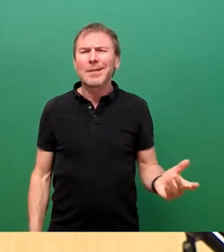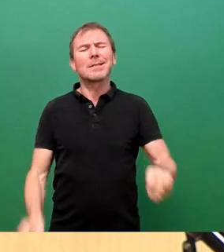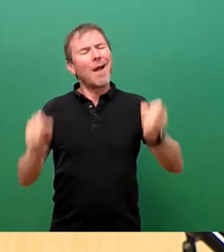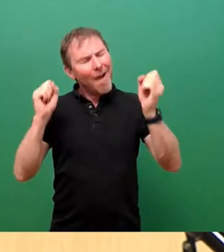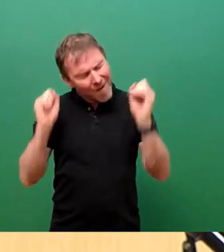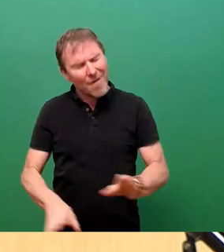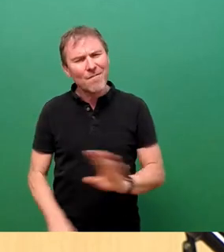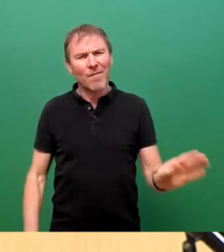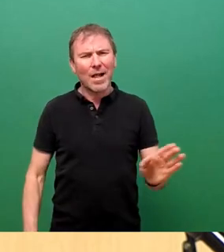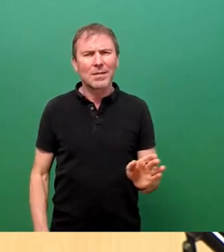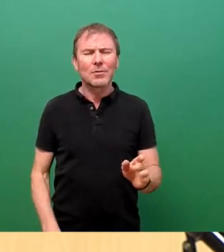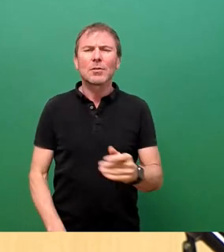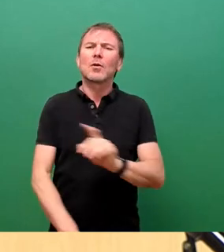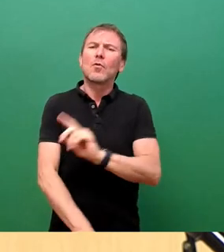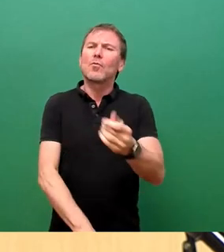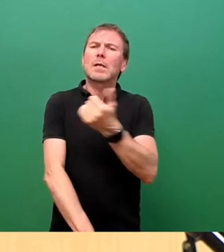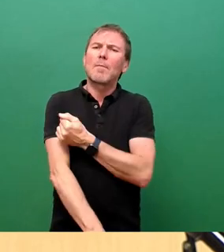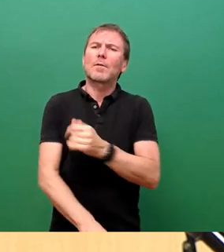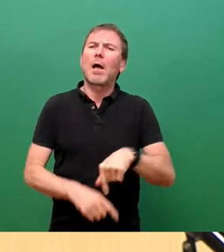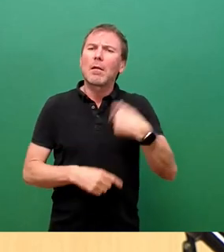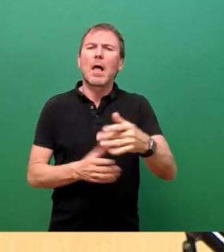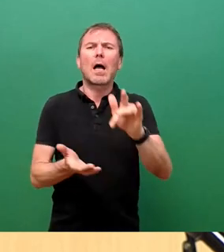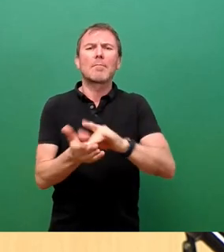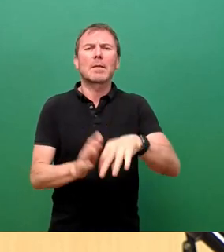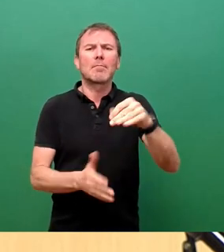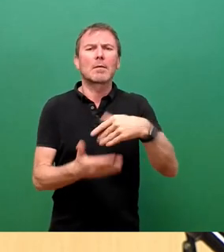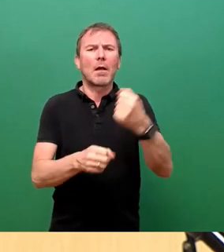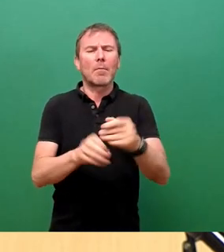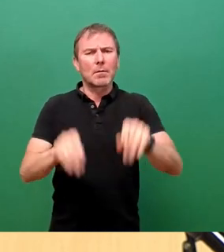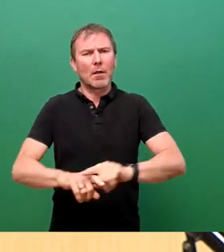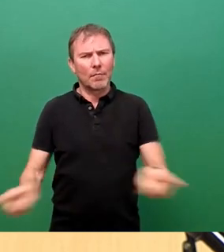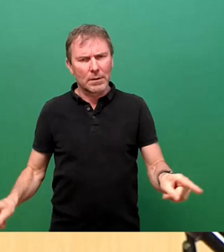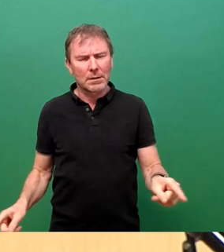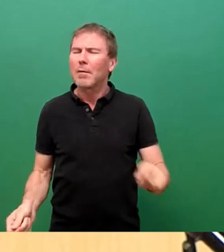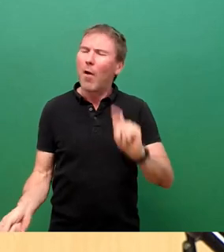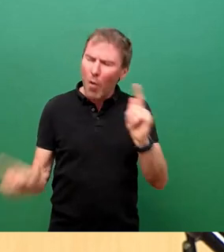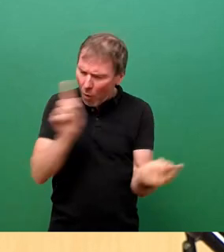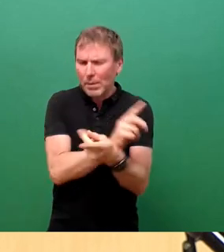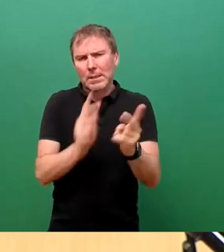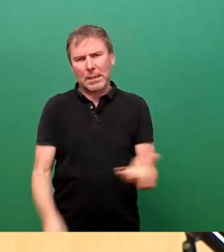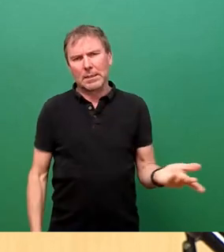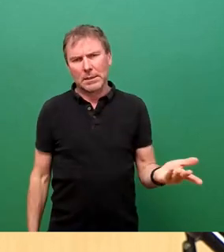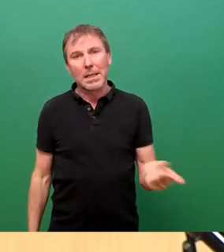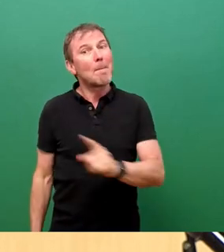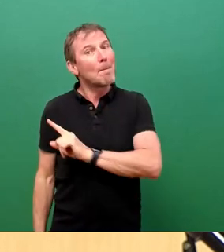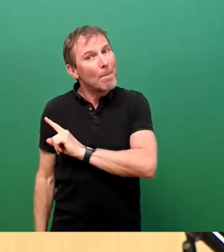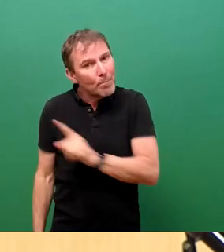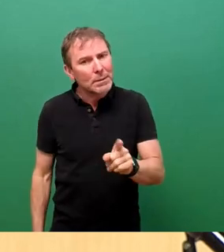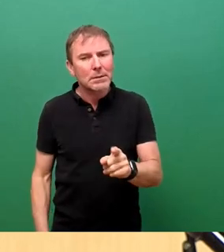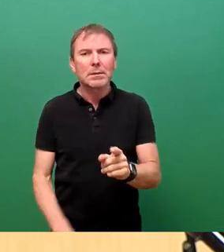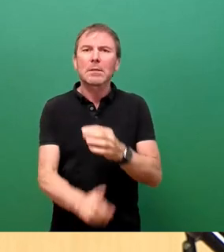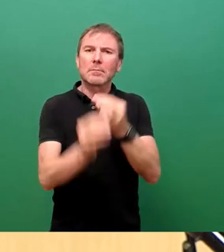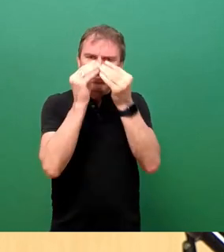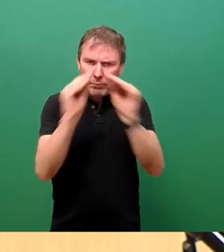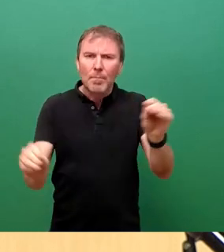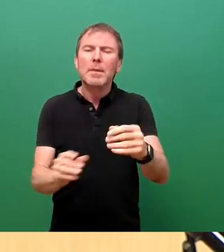nach Mitte März in den Einrichtungen nicht mehr weiter beschäftigt werden dürfen. Richtig ist das Gegenteil. Bis zum Ausspruch eines Betretungsverbotes dürfen sie weiter